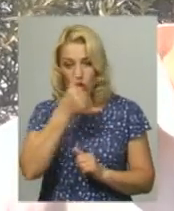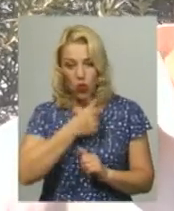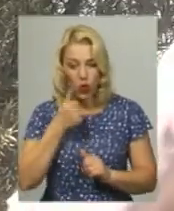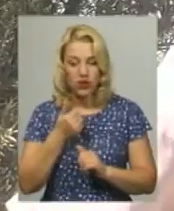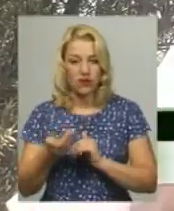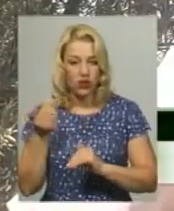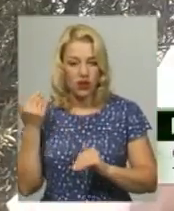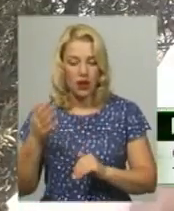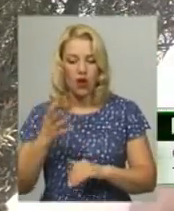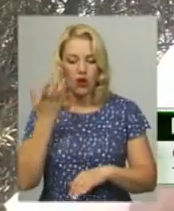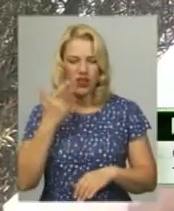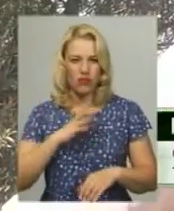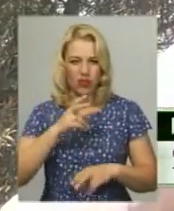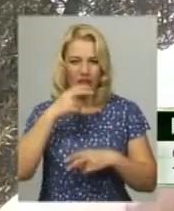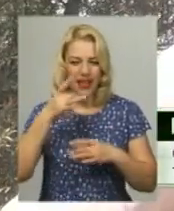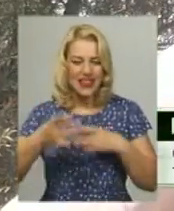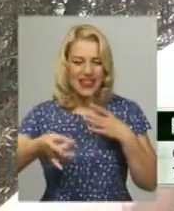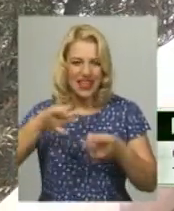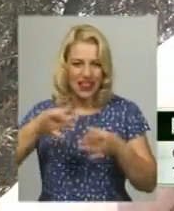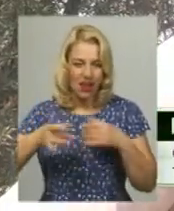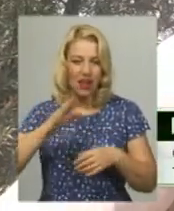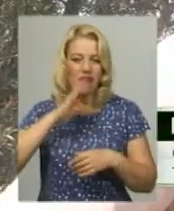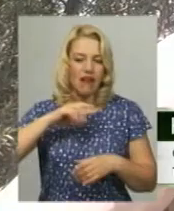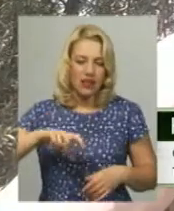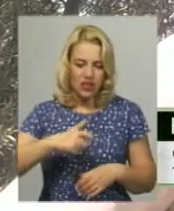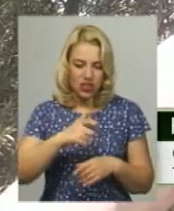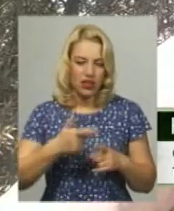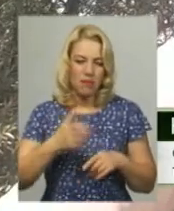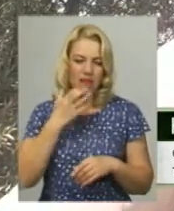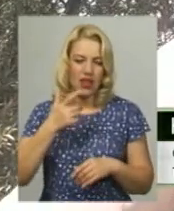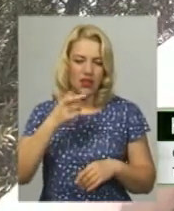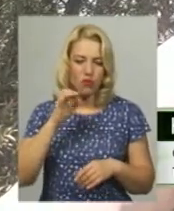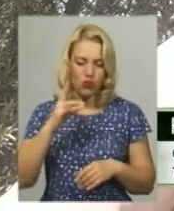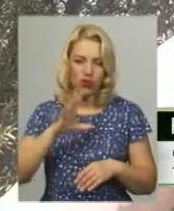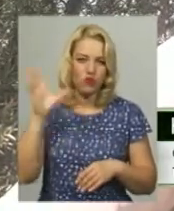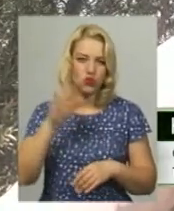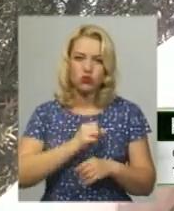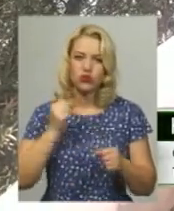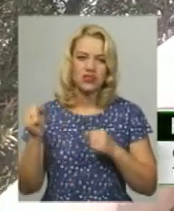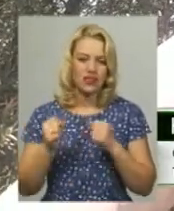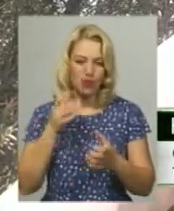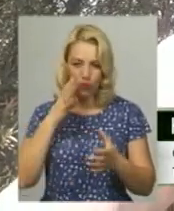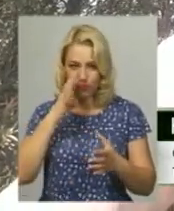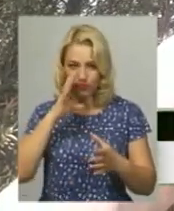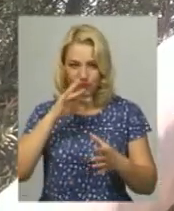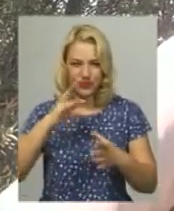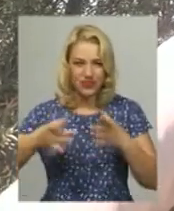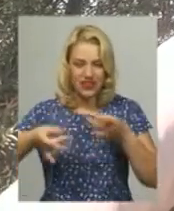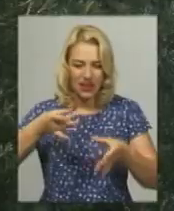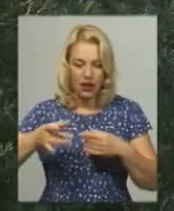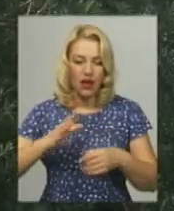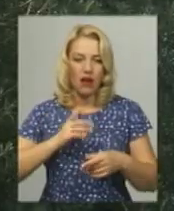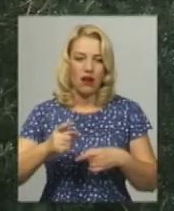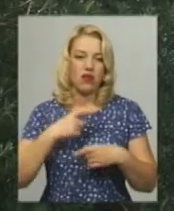Південний Буг, всю зиму гнила річка, загнивала, і процес дійшов до того, що ще наступного року відкривається пляжний